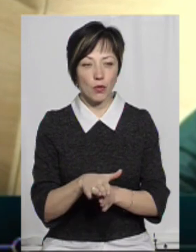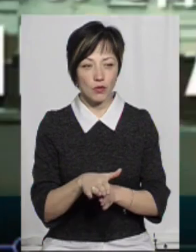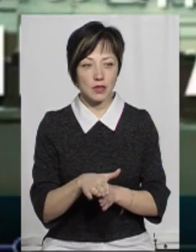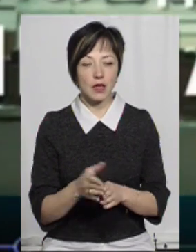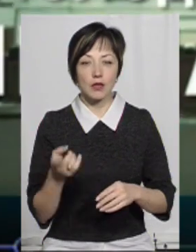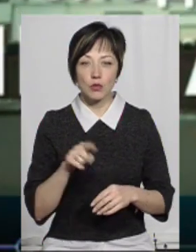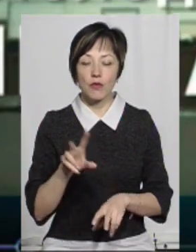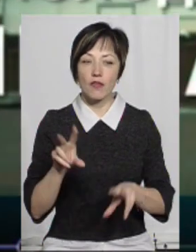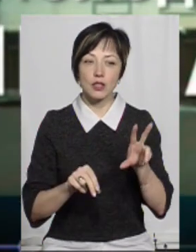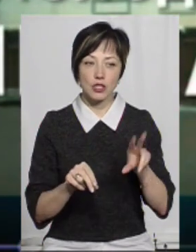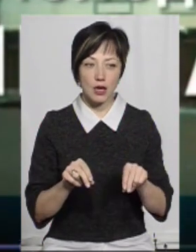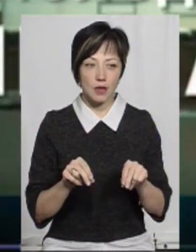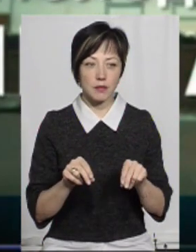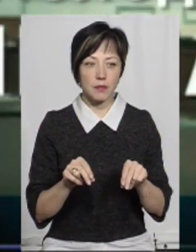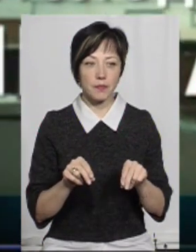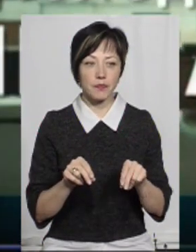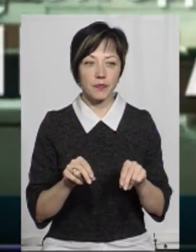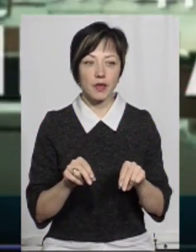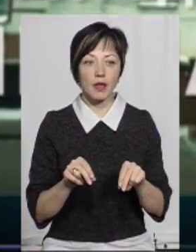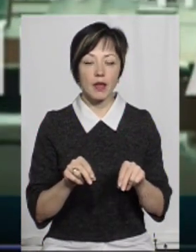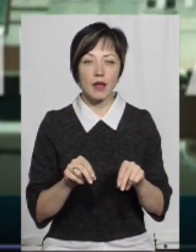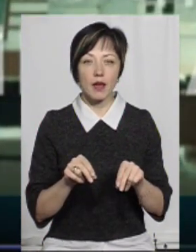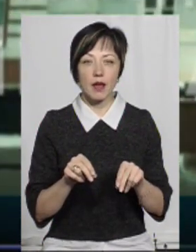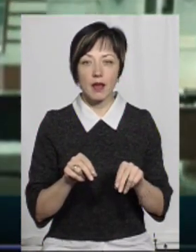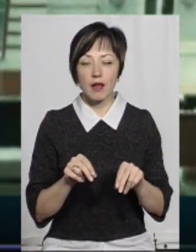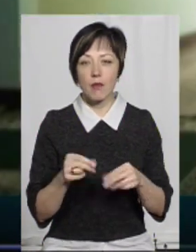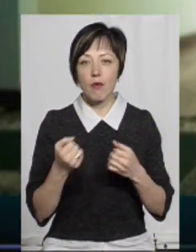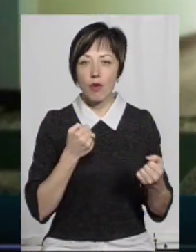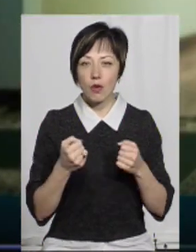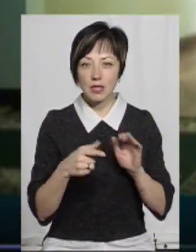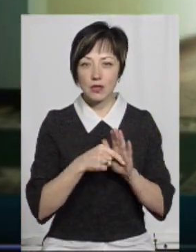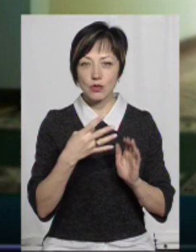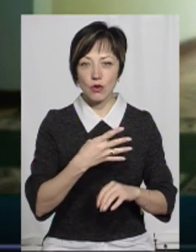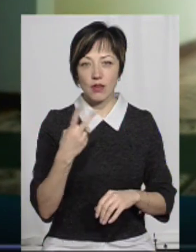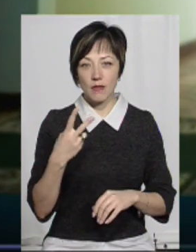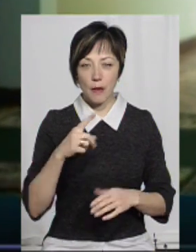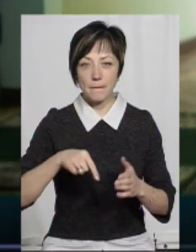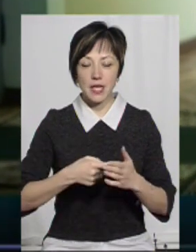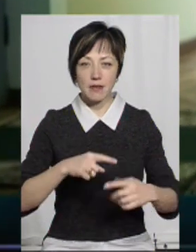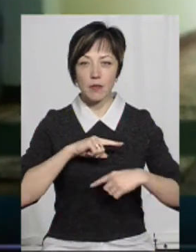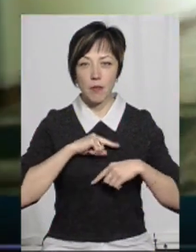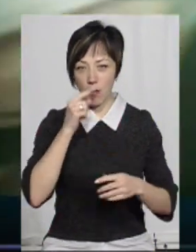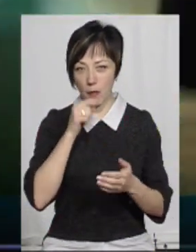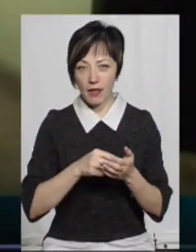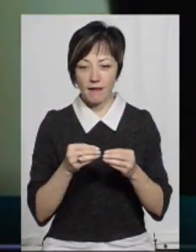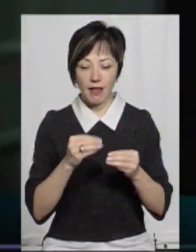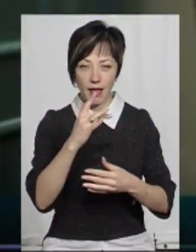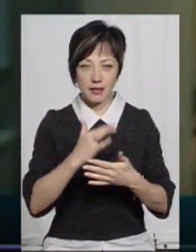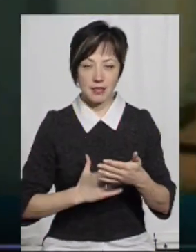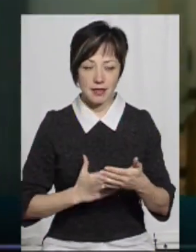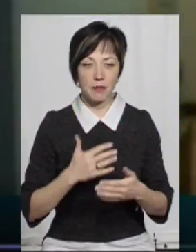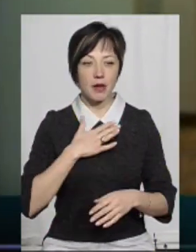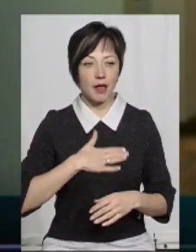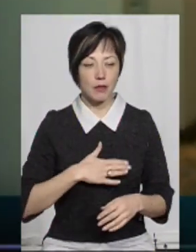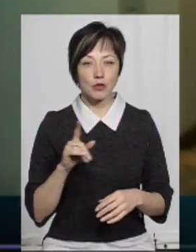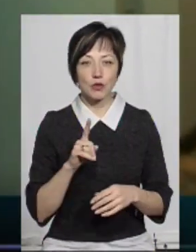Тому ми вважаємо, але пройти з 42 міст, все-таки пройти в фінал, в десятку потрапити. І